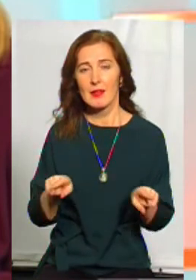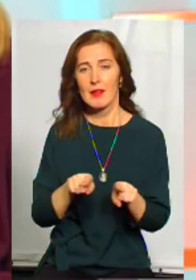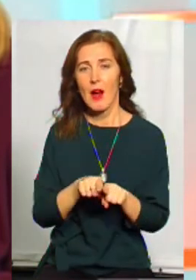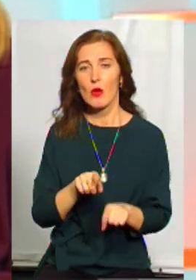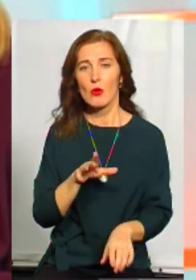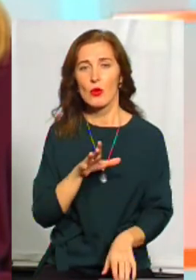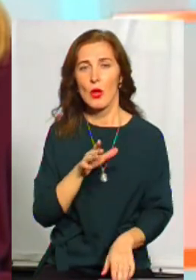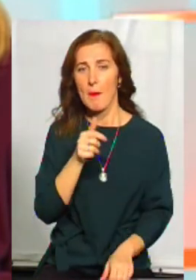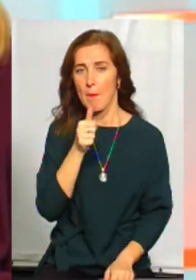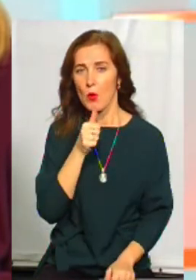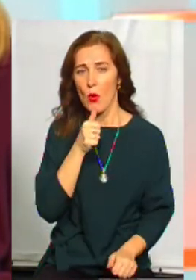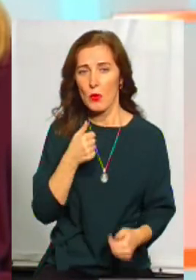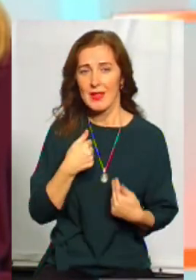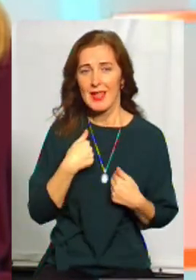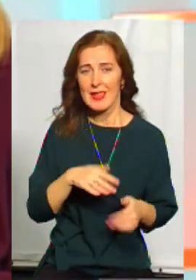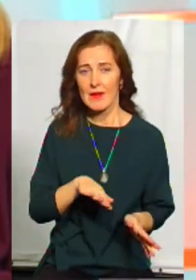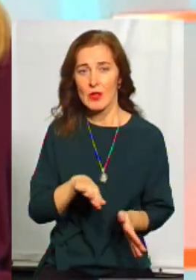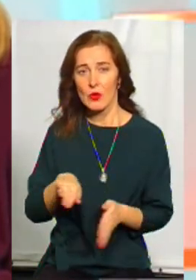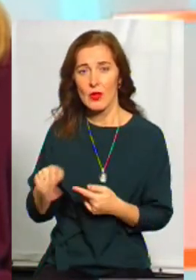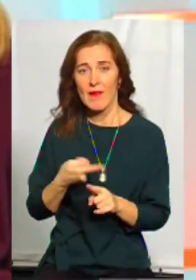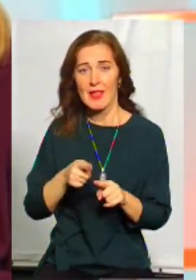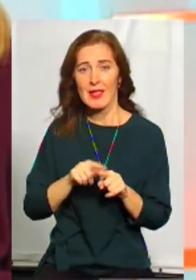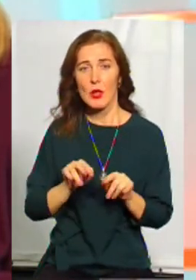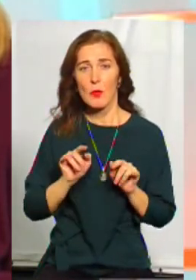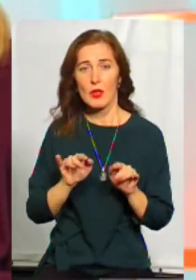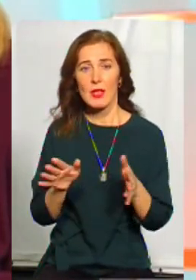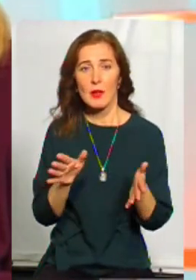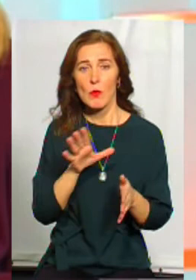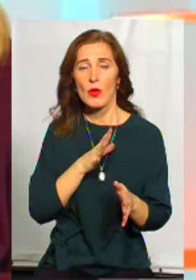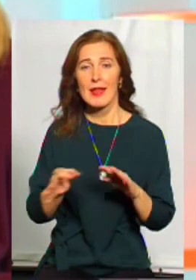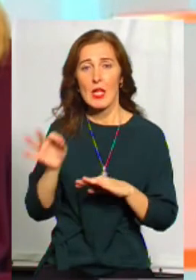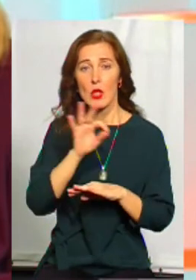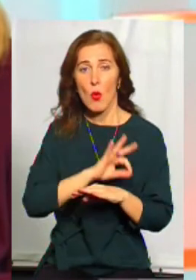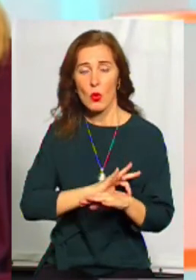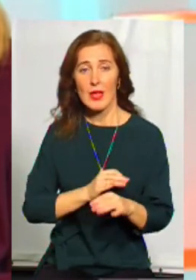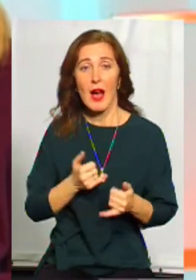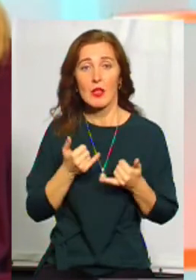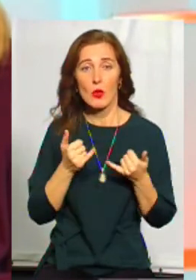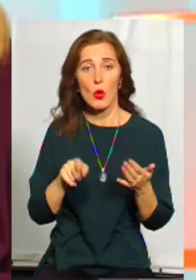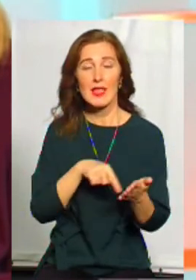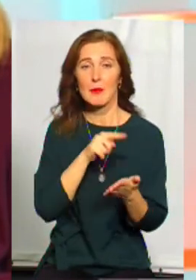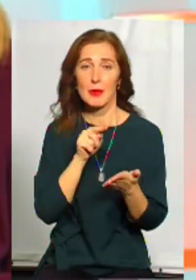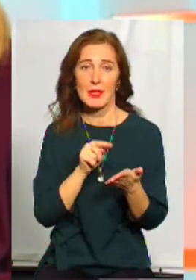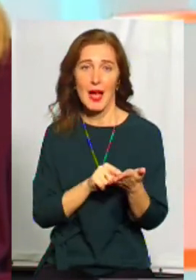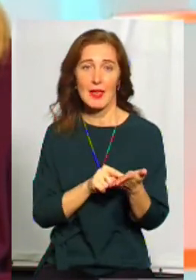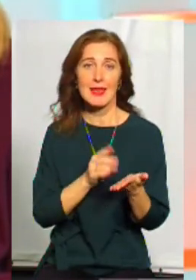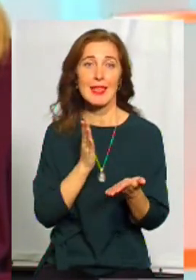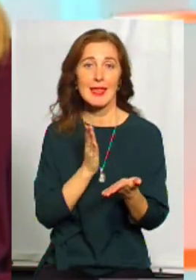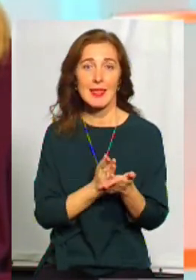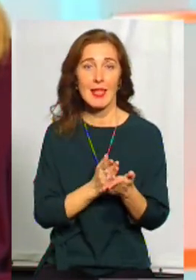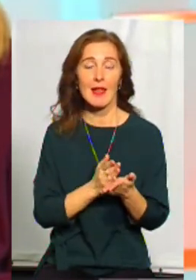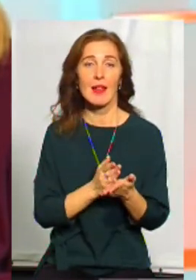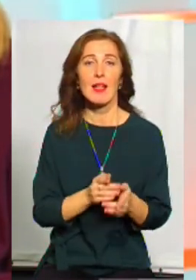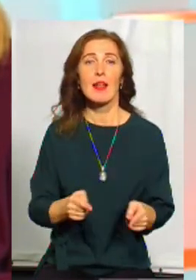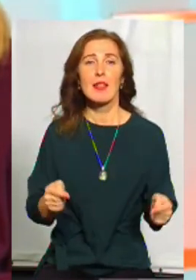також пробували відсторонити від тих подій, які на Сході і так далі. Сьогодні питання стоїть саме так.